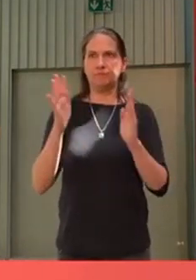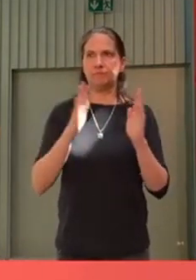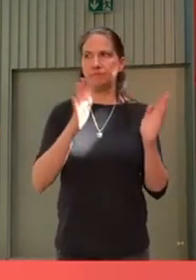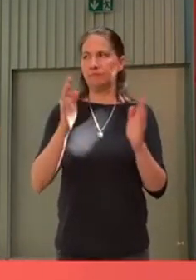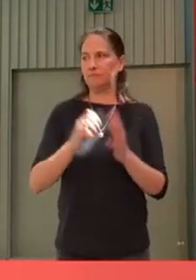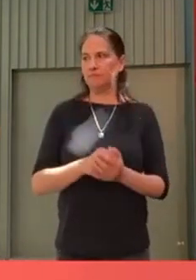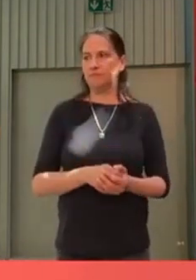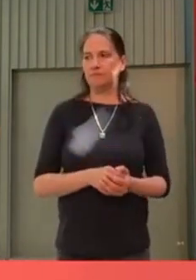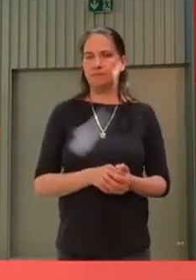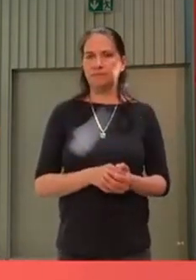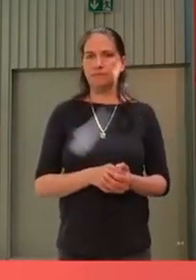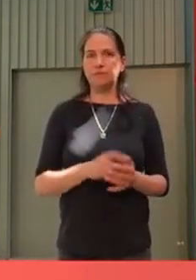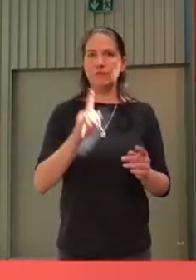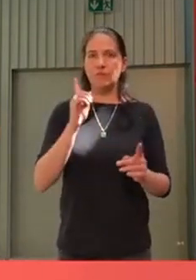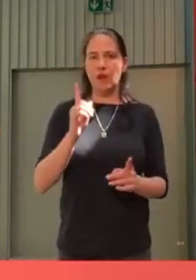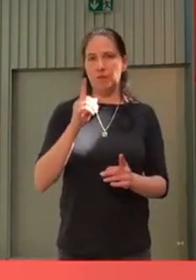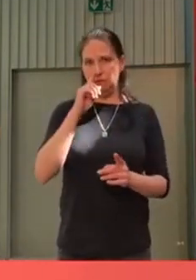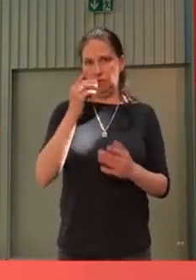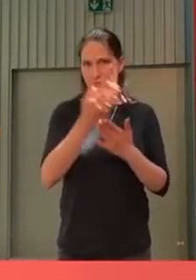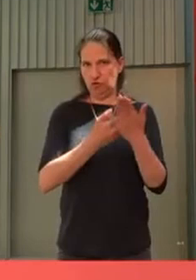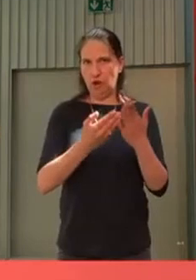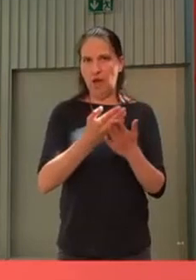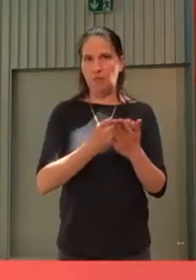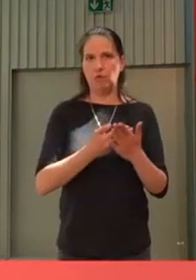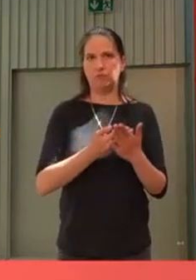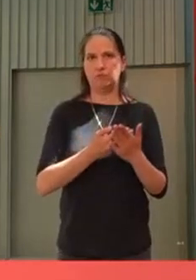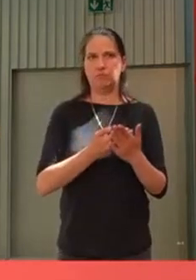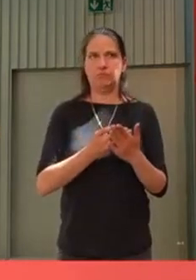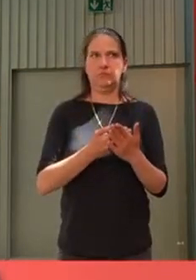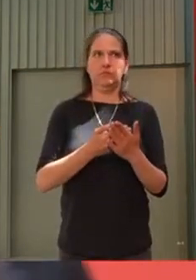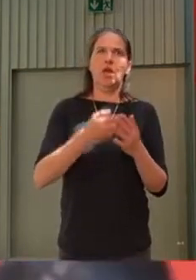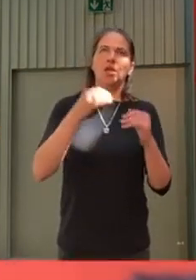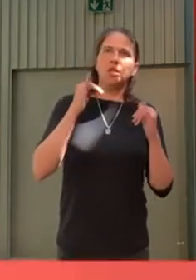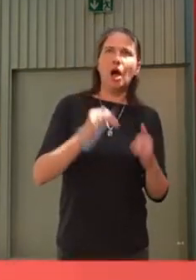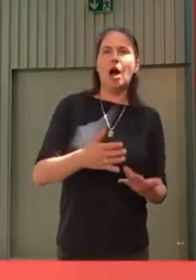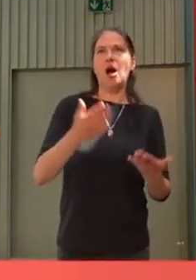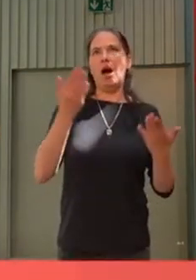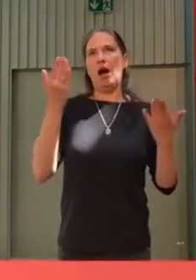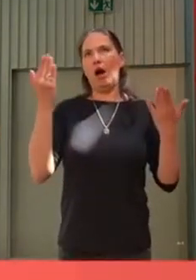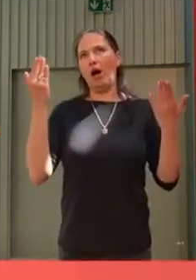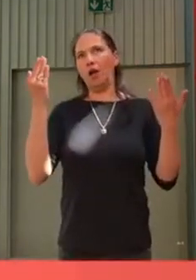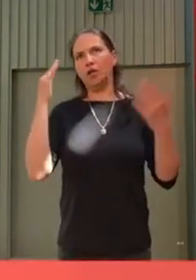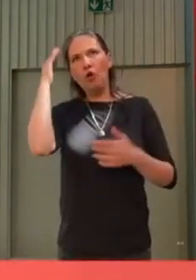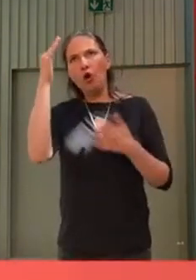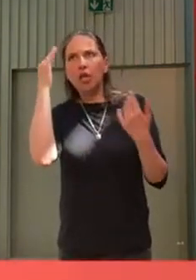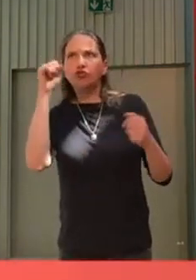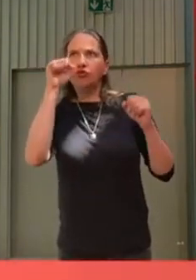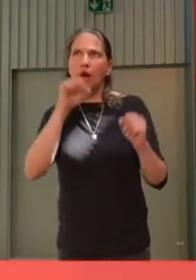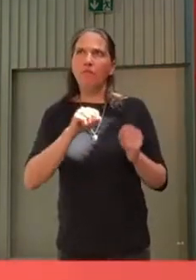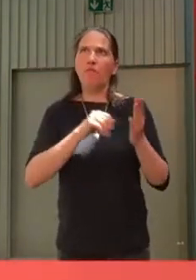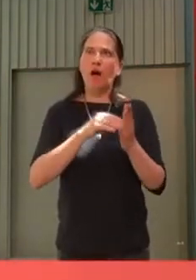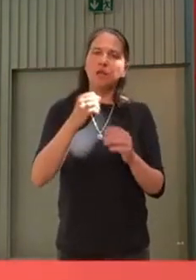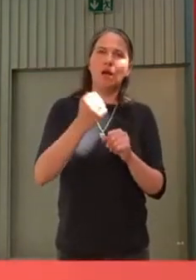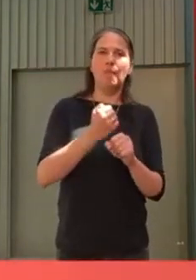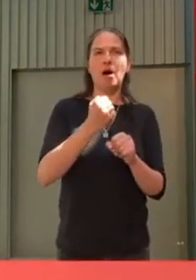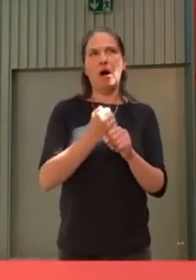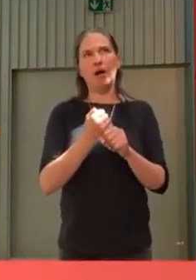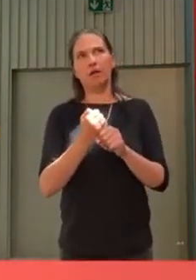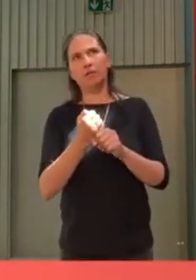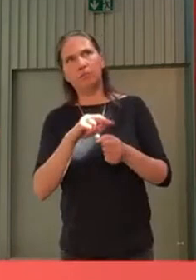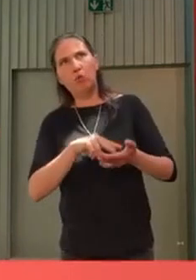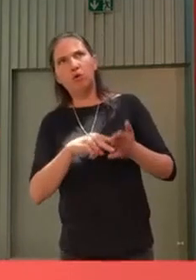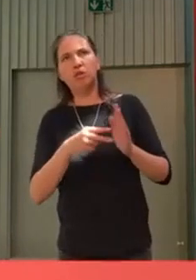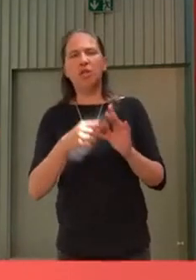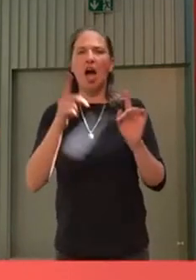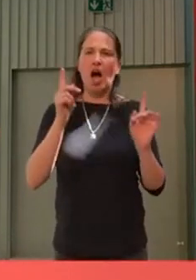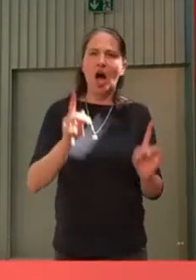Stattdessen eine Beschreibung. Ja, wir hätten weitermachen können in der Politik,